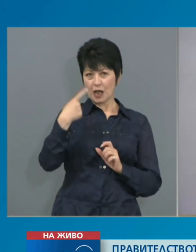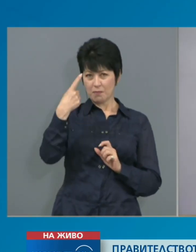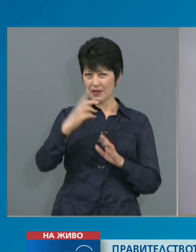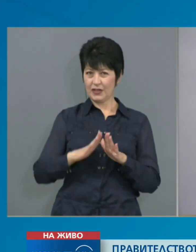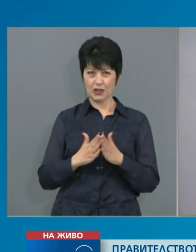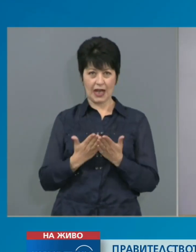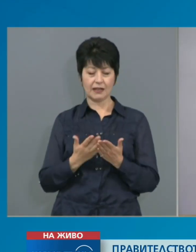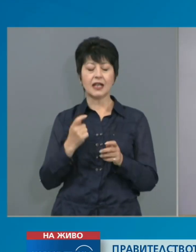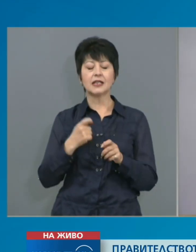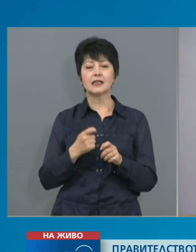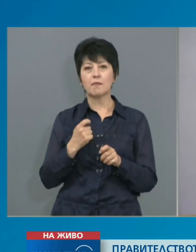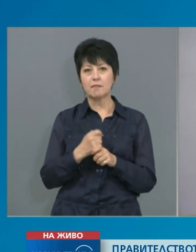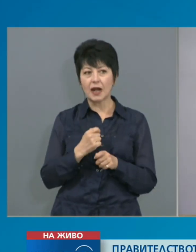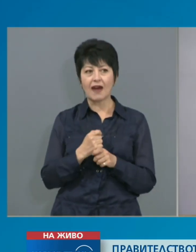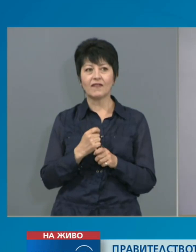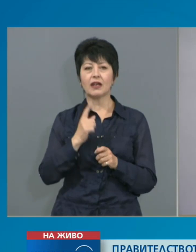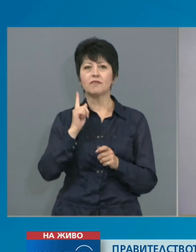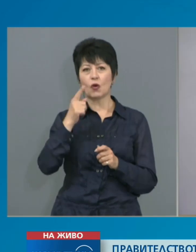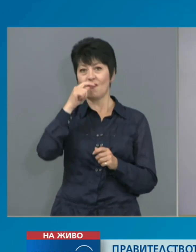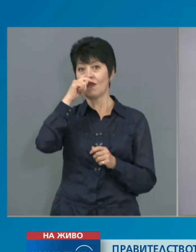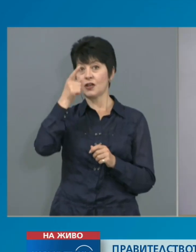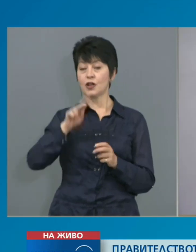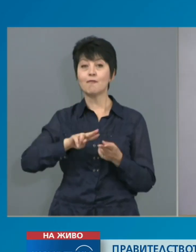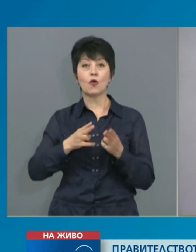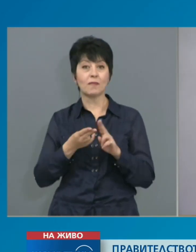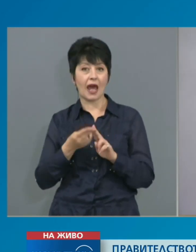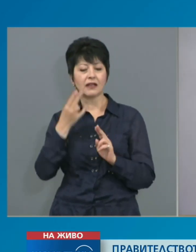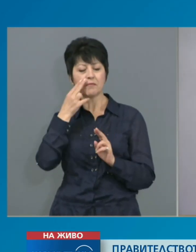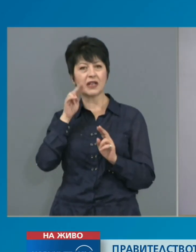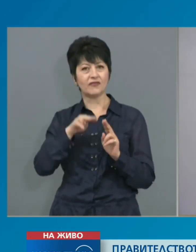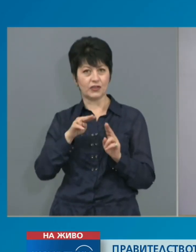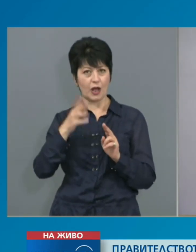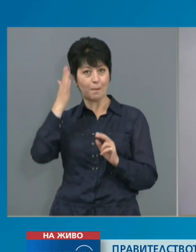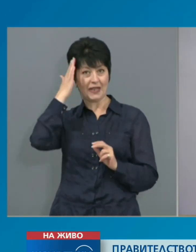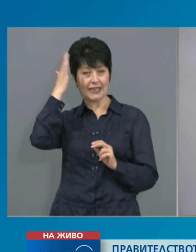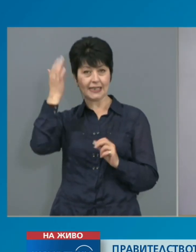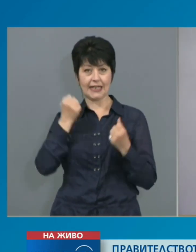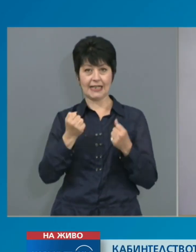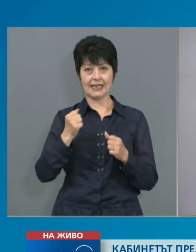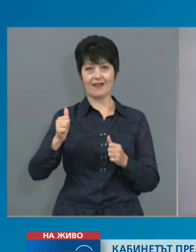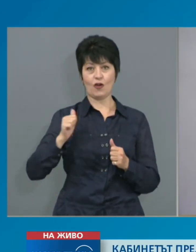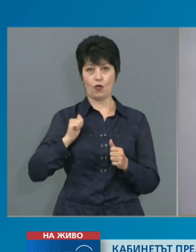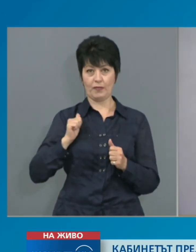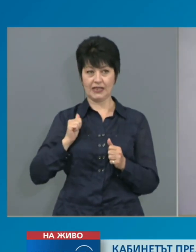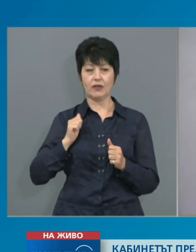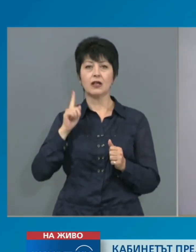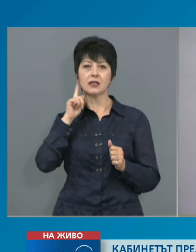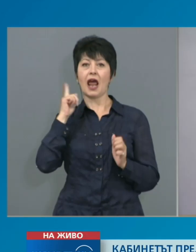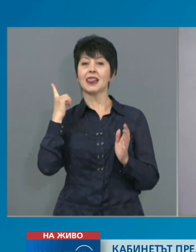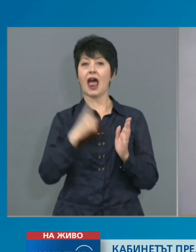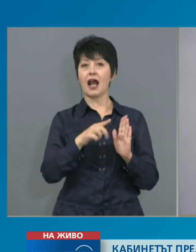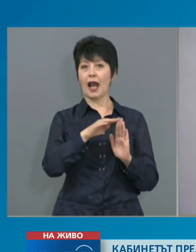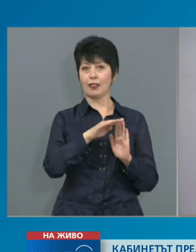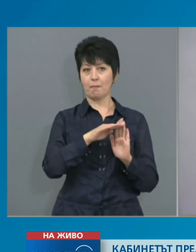важна промяна, с която се предвижда министрът на здравоопазването с наредба да